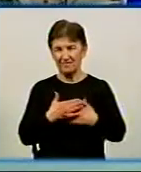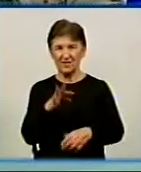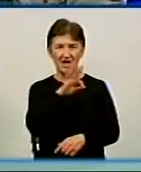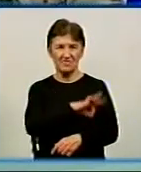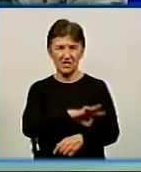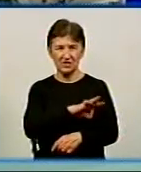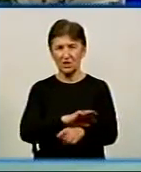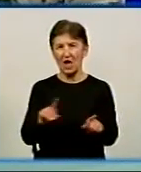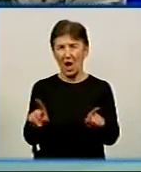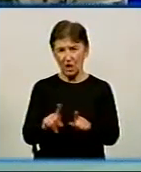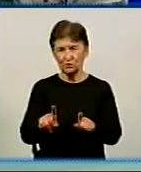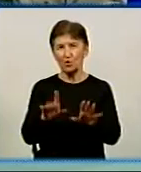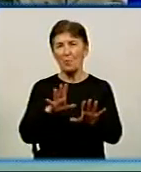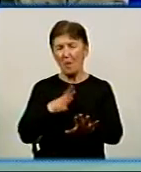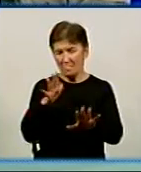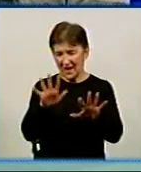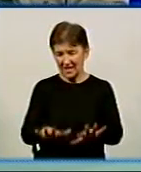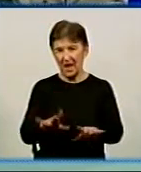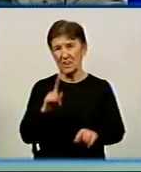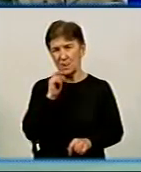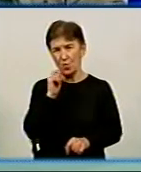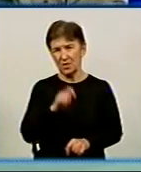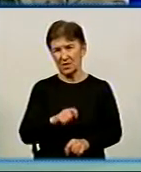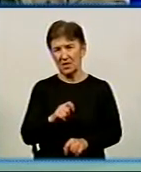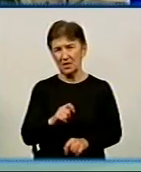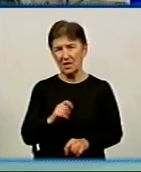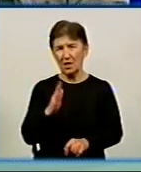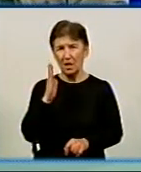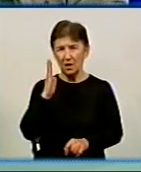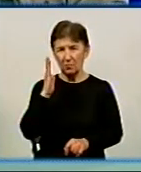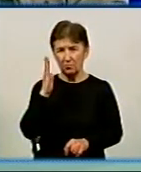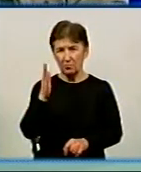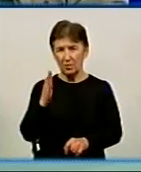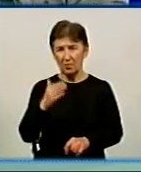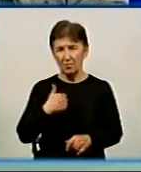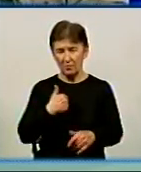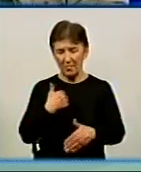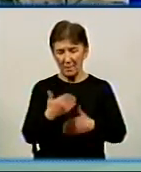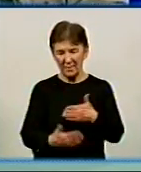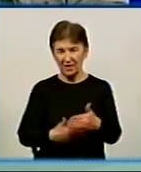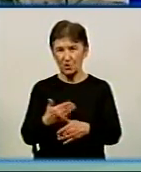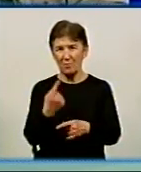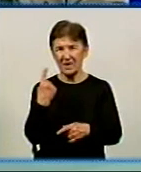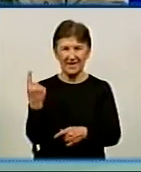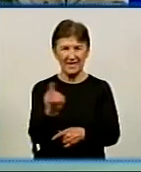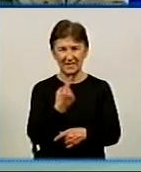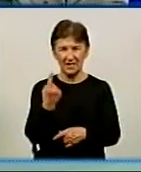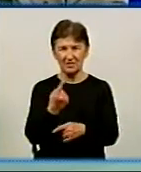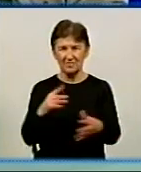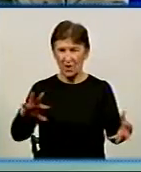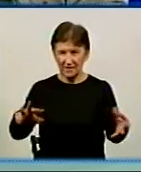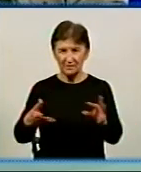вони жили на Україні. Я думаю, що прийдет определенний концепцій, і ми прийдемо до єдиного знаменателю, і все-таки